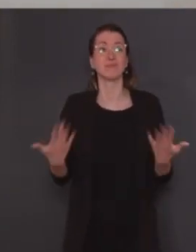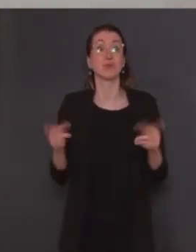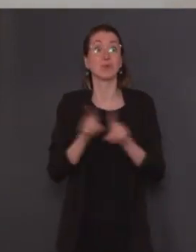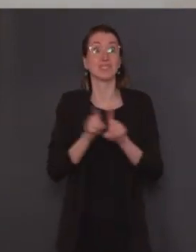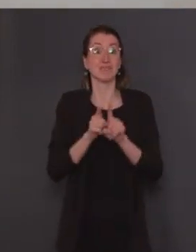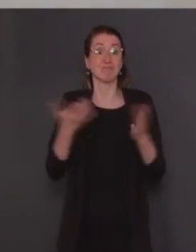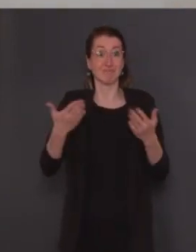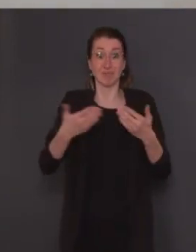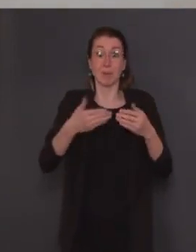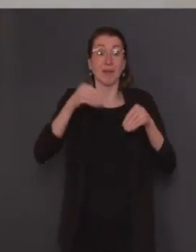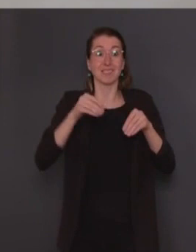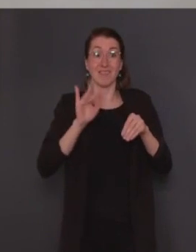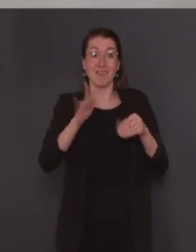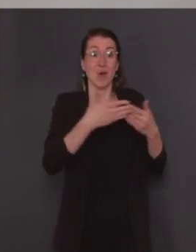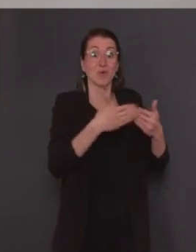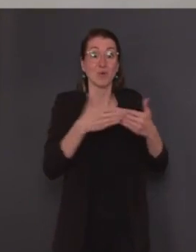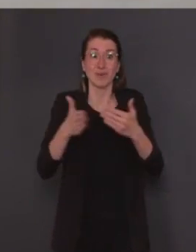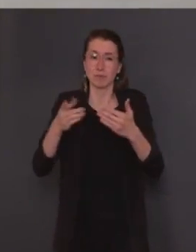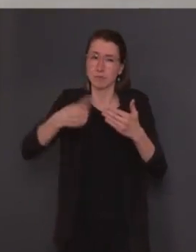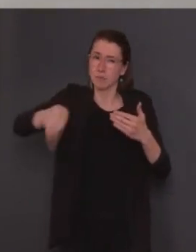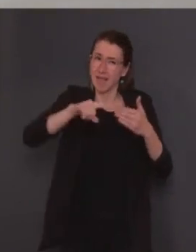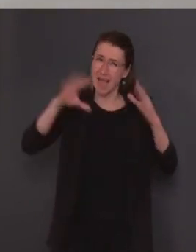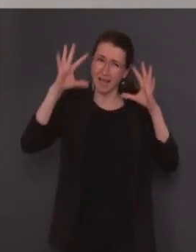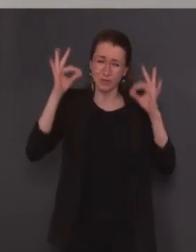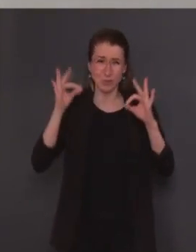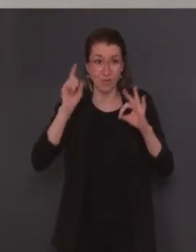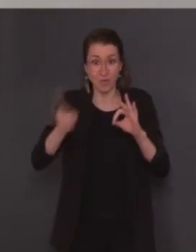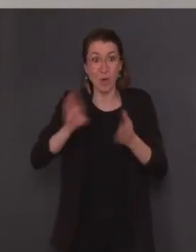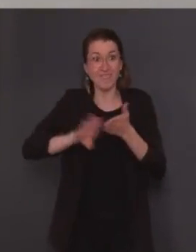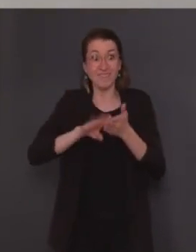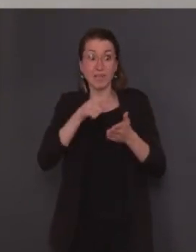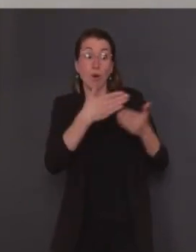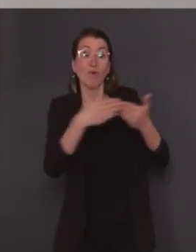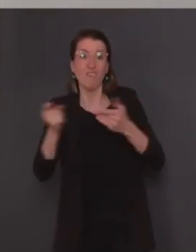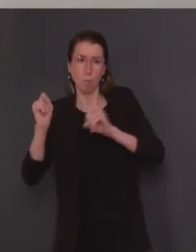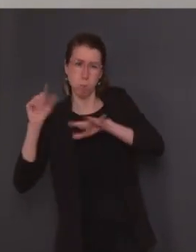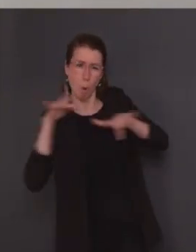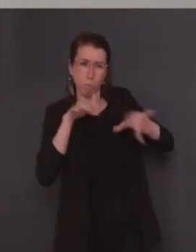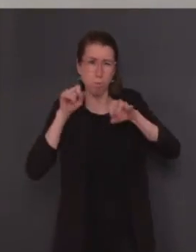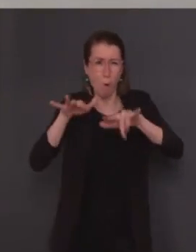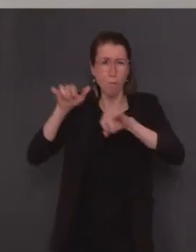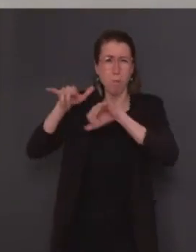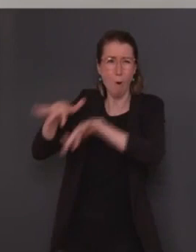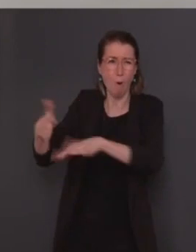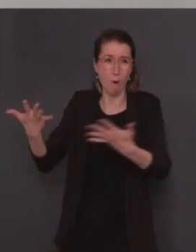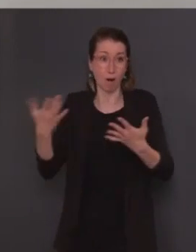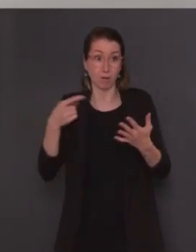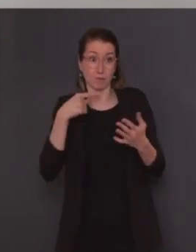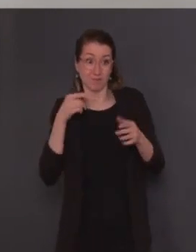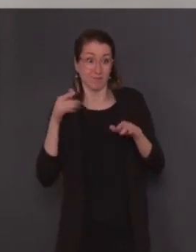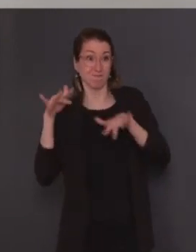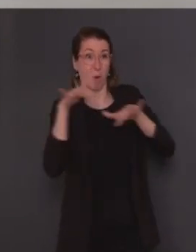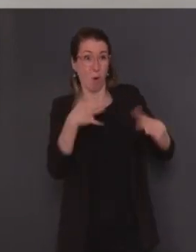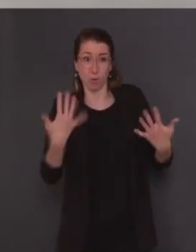pourquoi vous devrez faire vos courses seules. Une exception sera toutefois tolérée pour les enfants de moins de